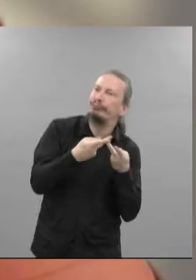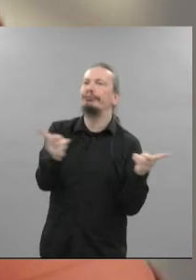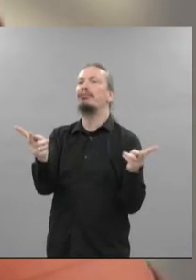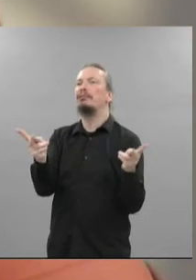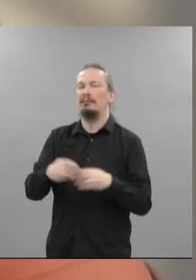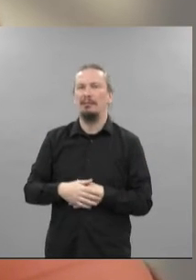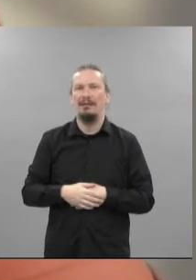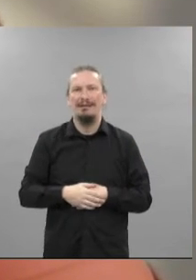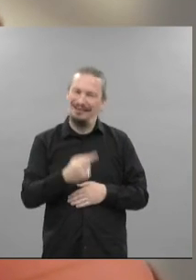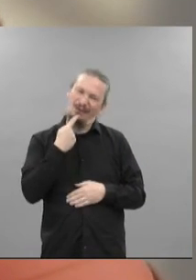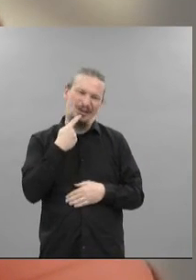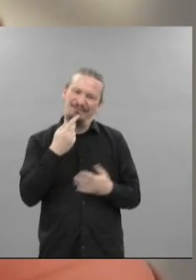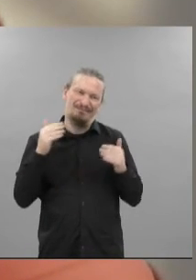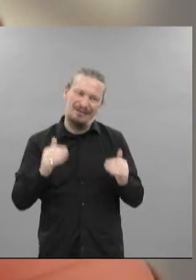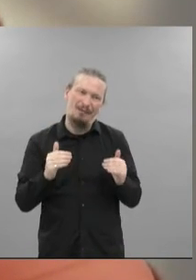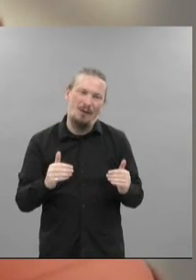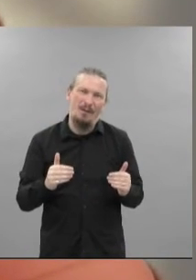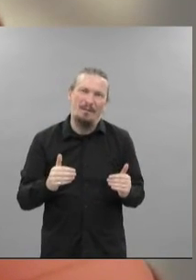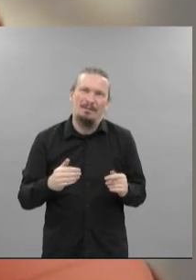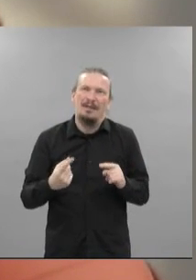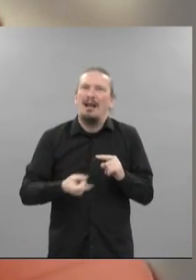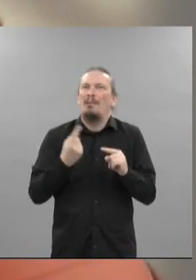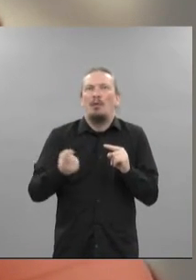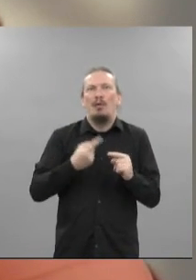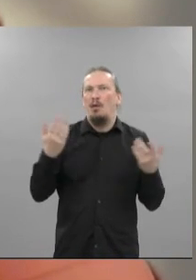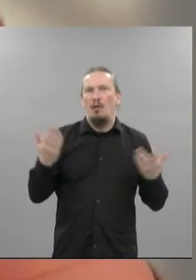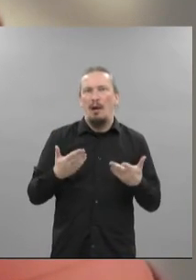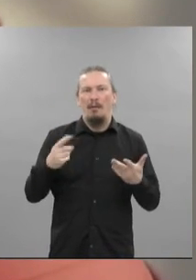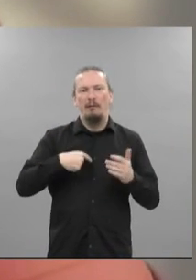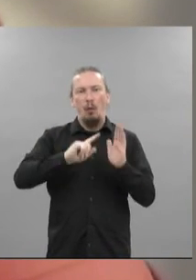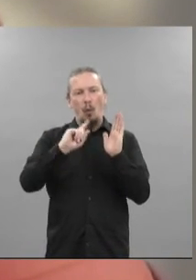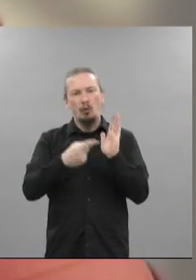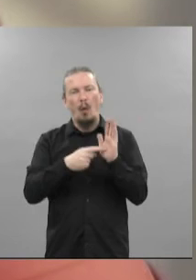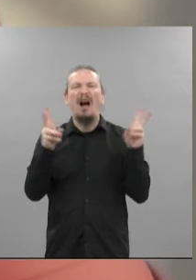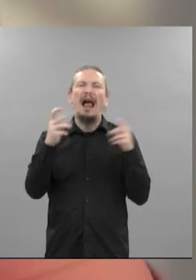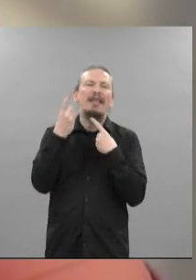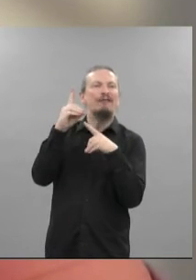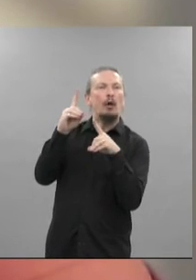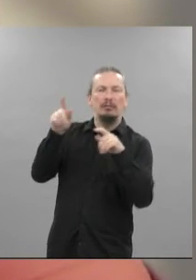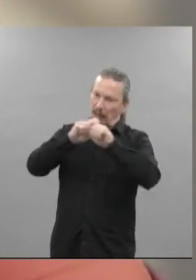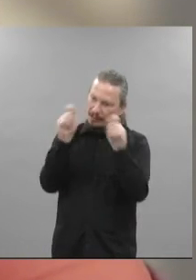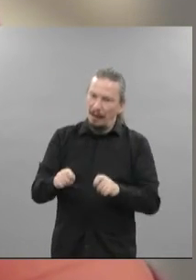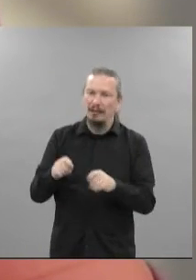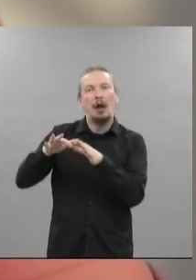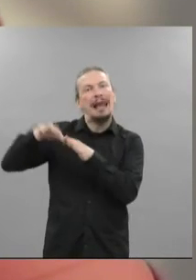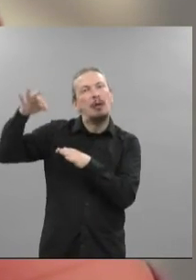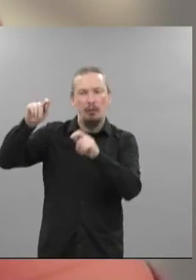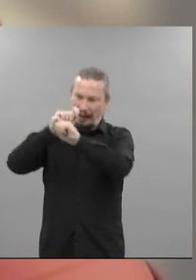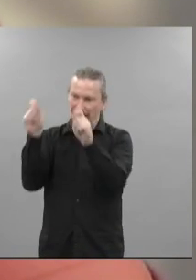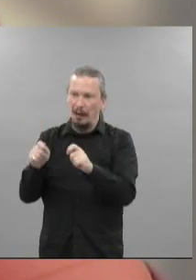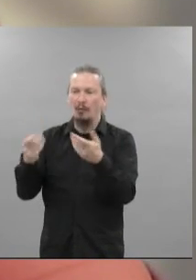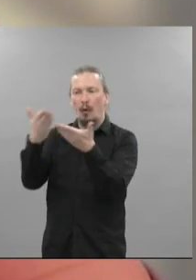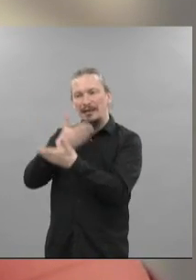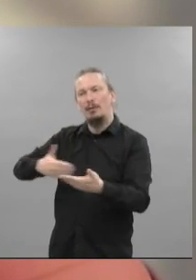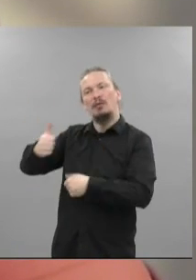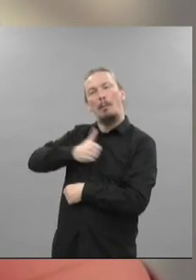mais de façon non exhaustive, ce sera fondamentalement de s'assurer du respect des droits de la défense, de l'élu, dont la situation personnelle aura